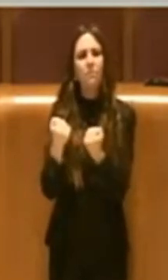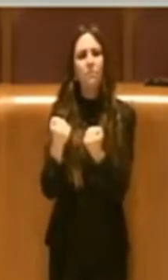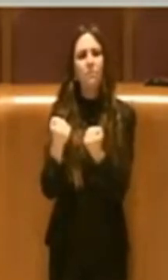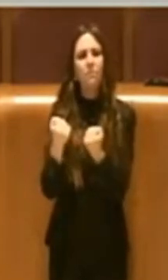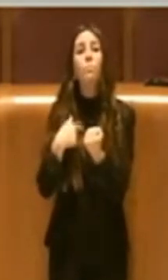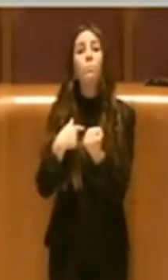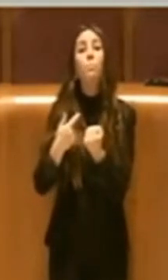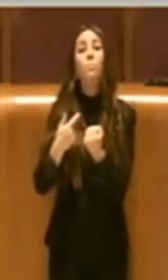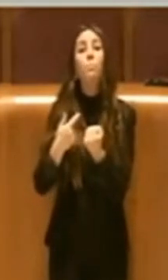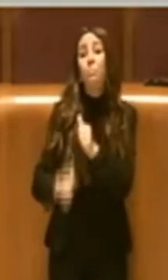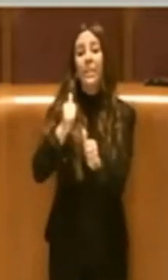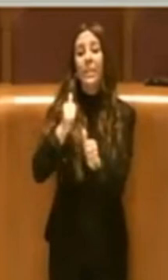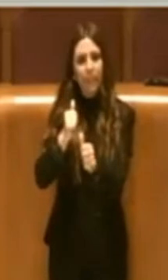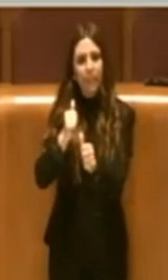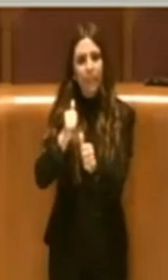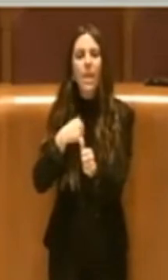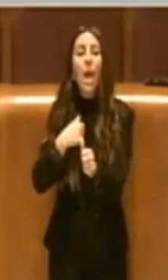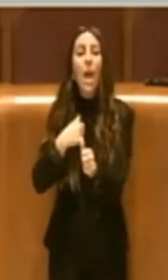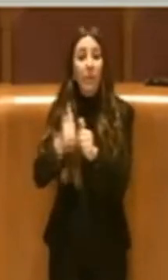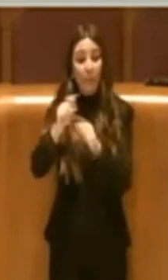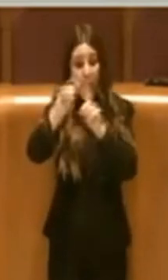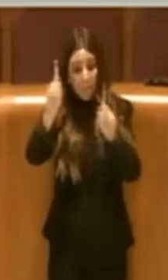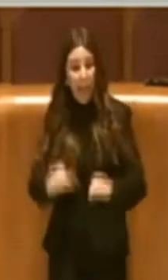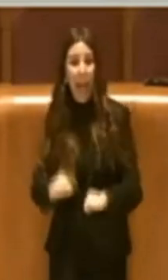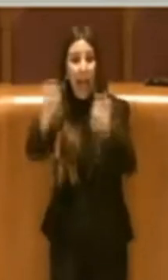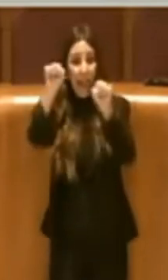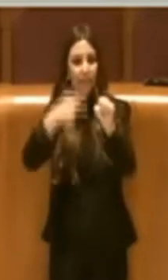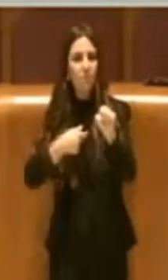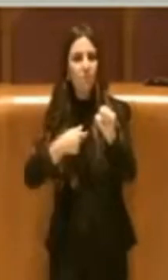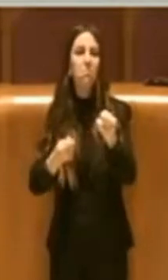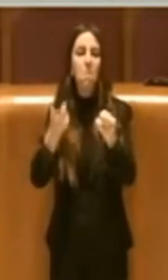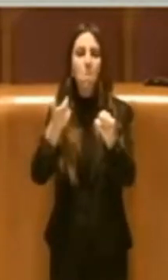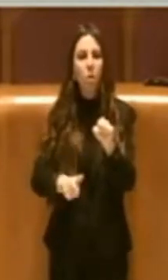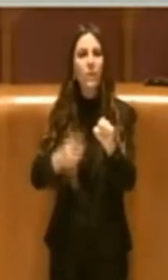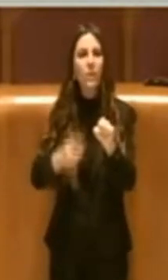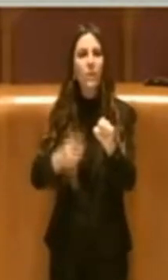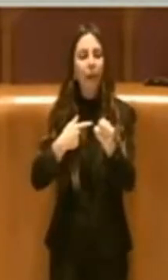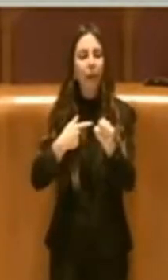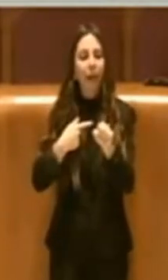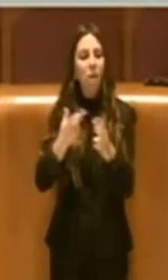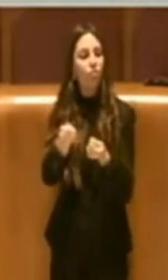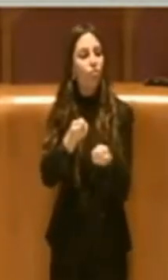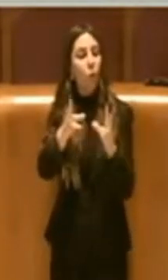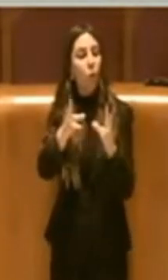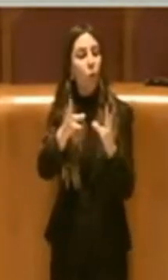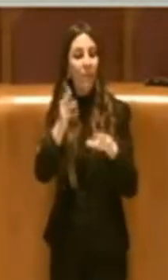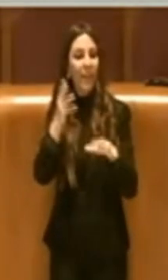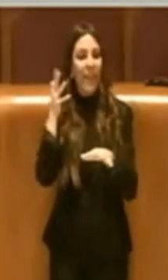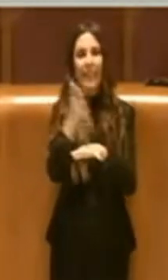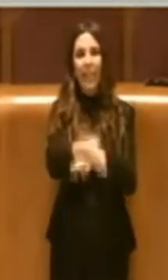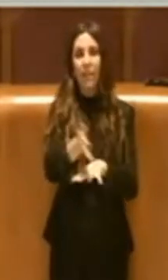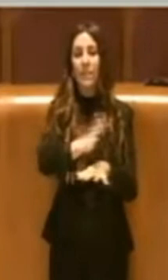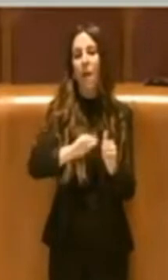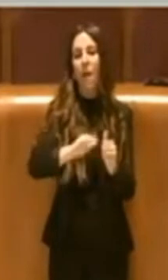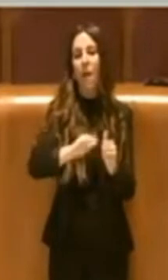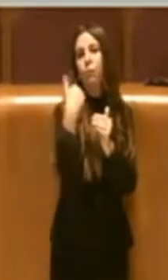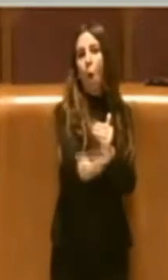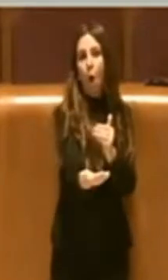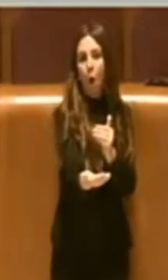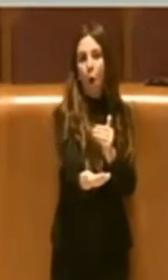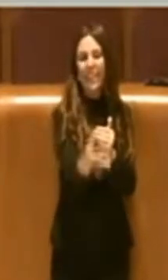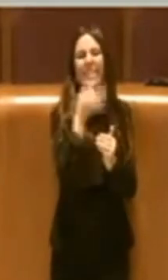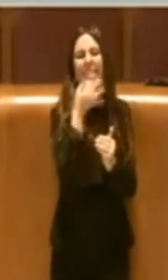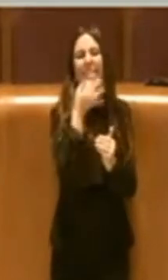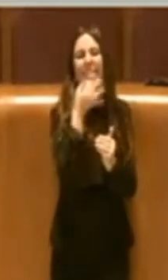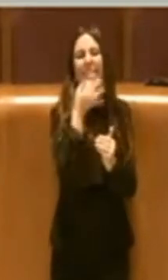quando potranno riaprire le palestre perché sono previsti con la nuova gestione degli interventi sugli spazi esterni e quindi si potrà